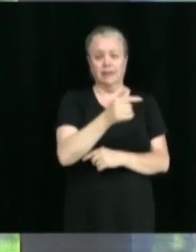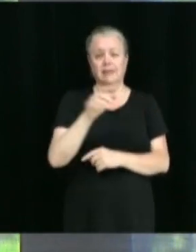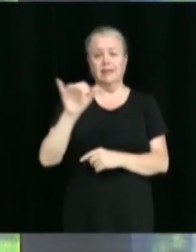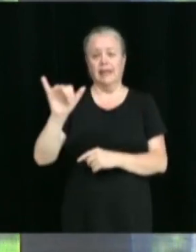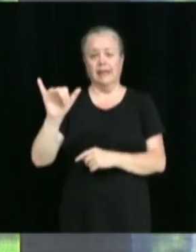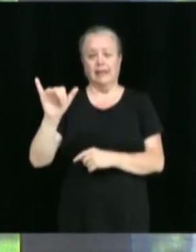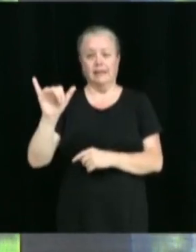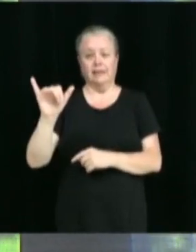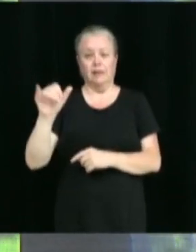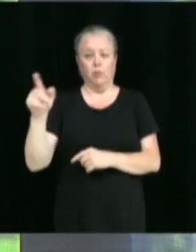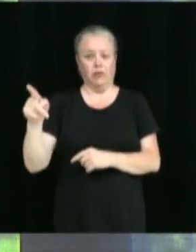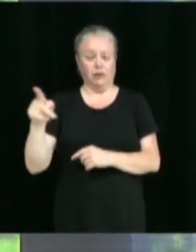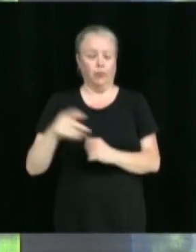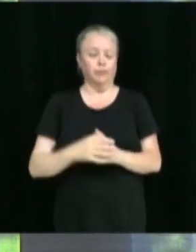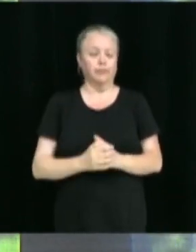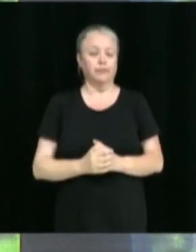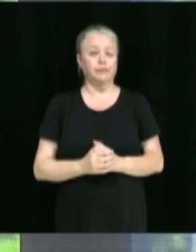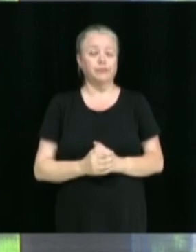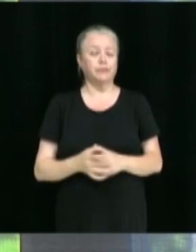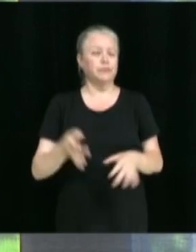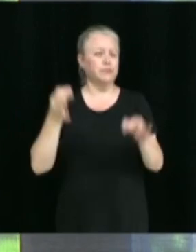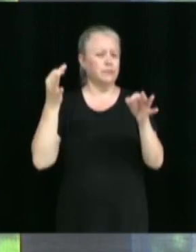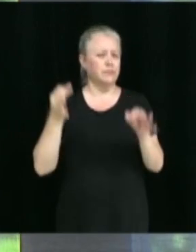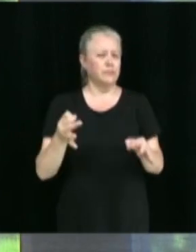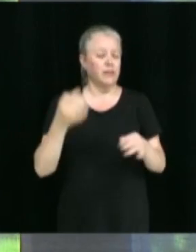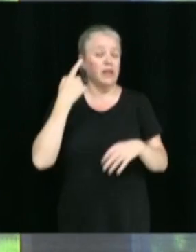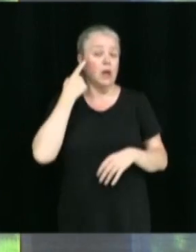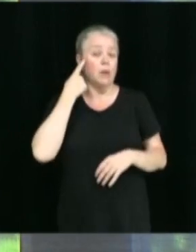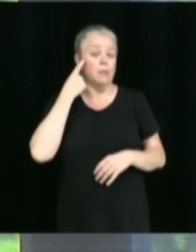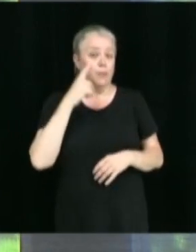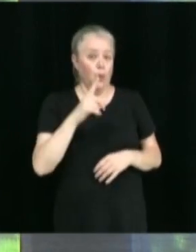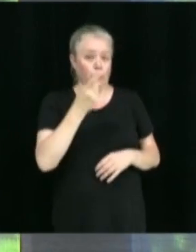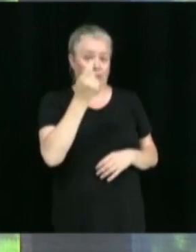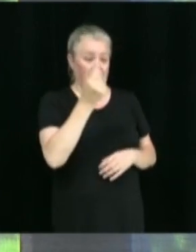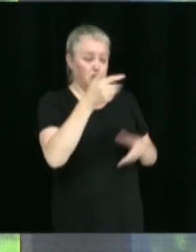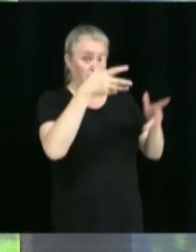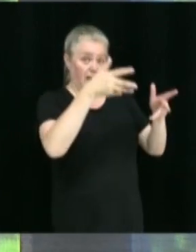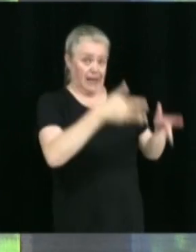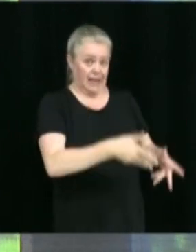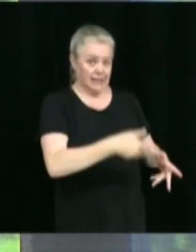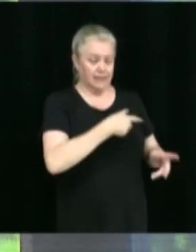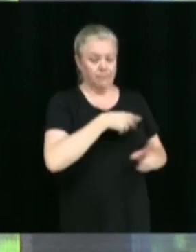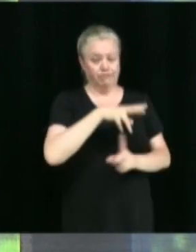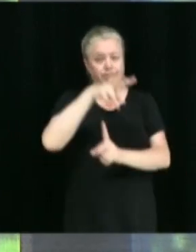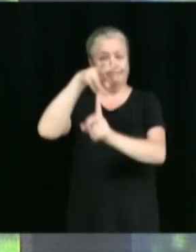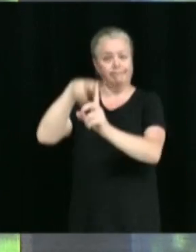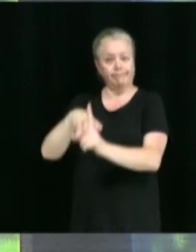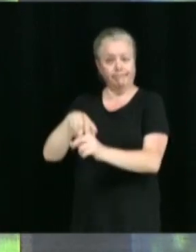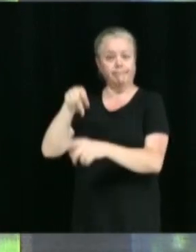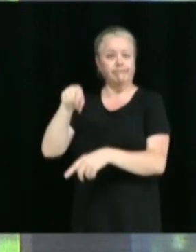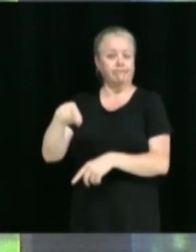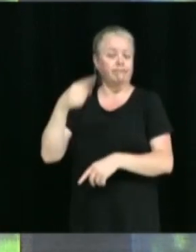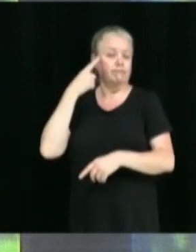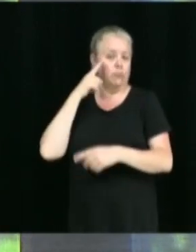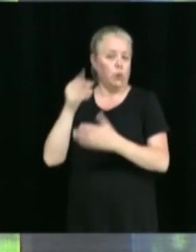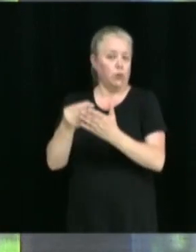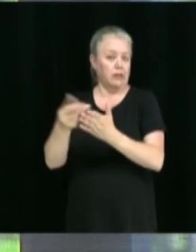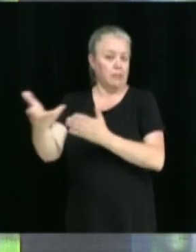Yannick Poisson. Résolution afin d'affecter une partie de l'excédent de fonctionnement en vue de pourvoir à diverses dépenses.